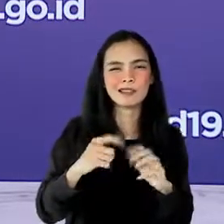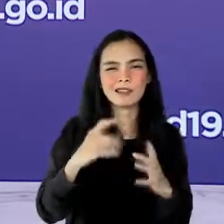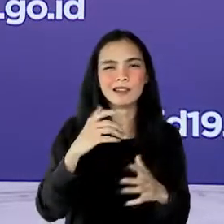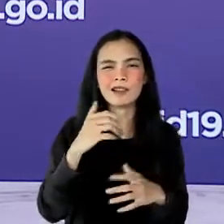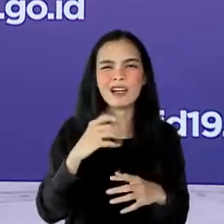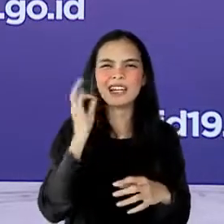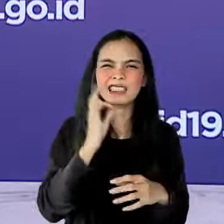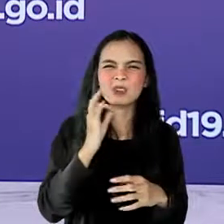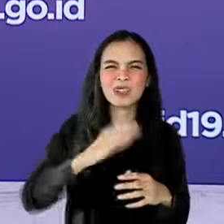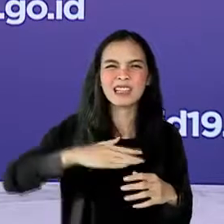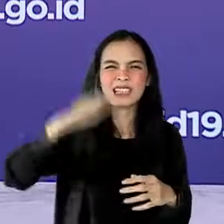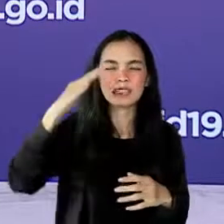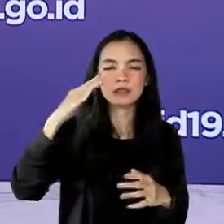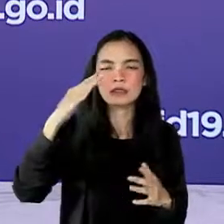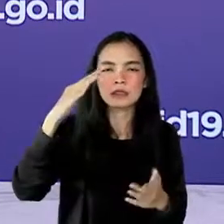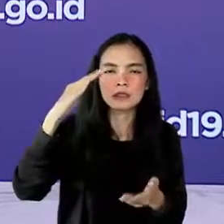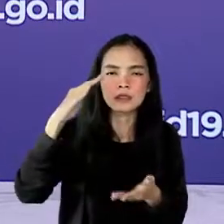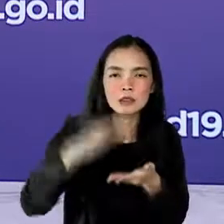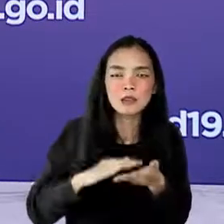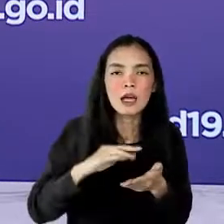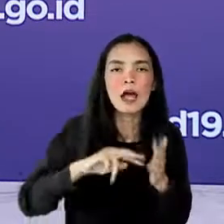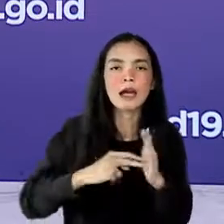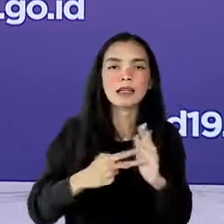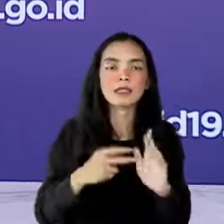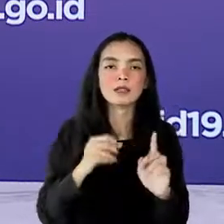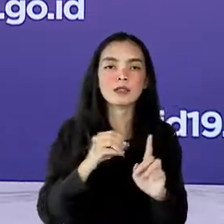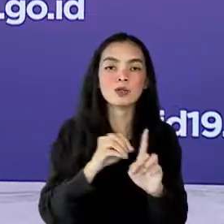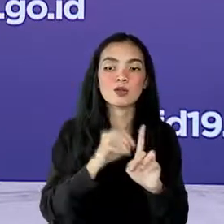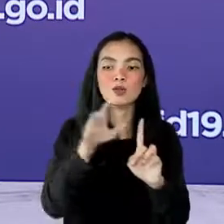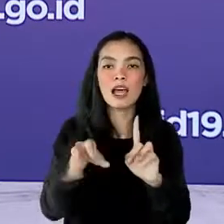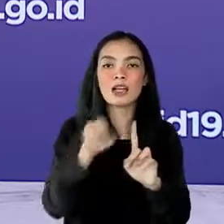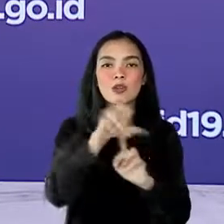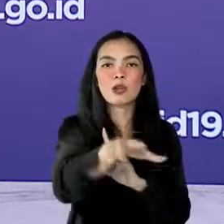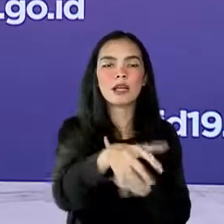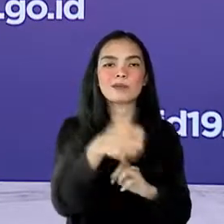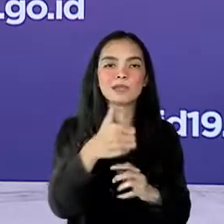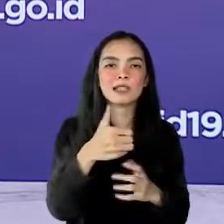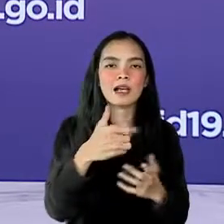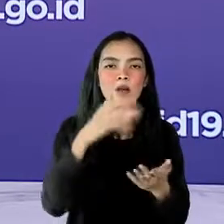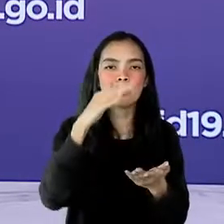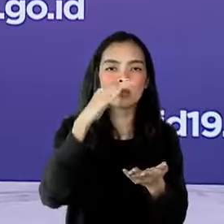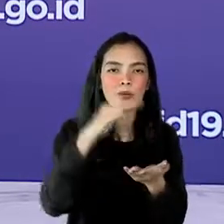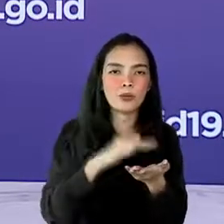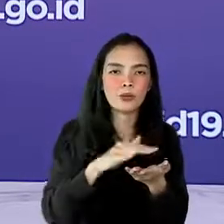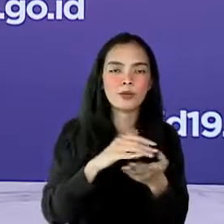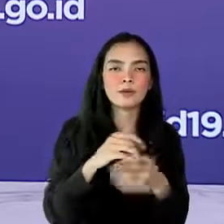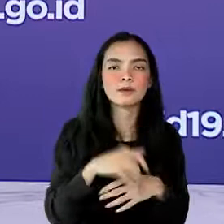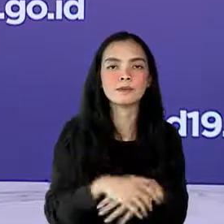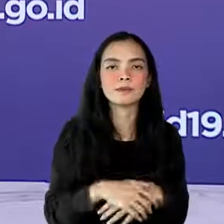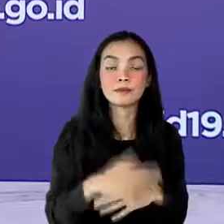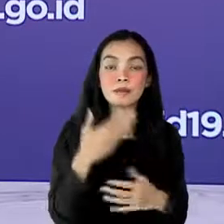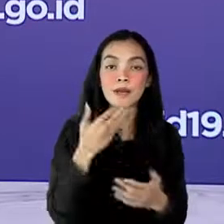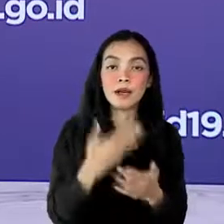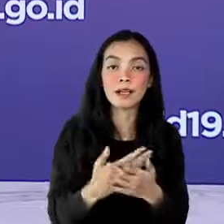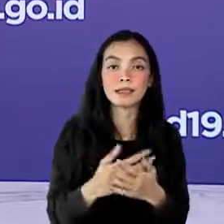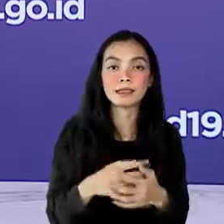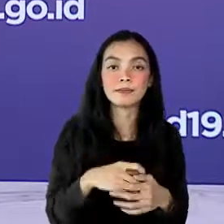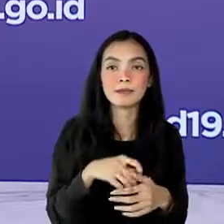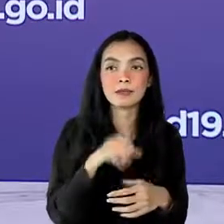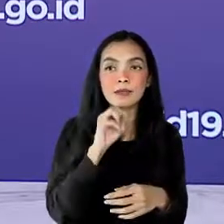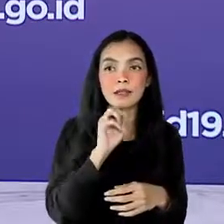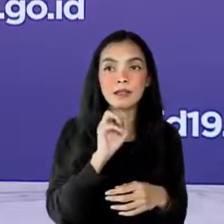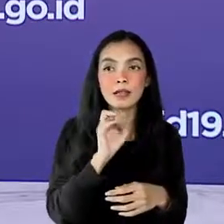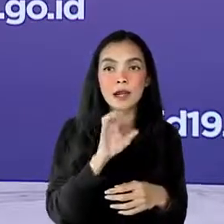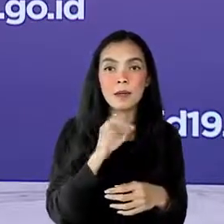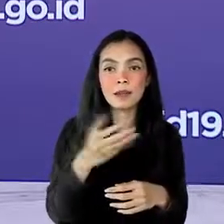dengan baik maka peluang penularan tentunya akan semakin rendah demikian terima kasih tanggapan